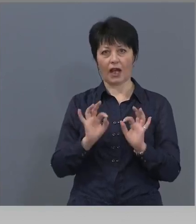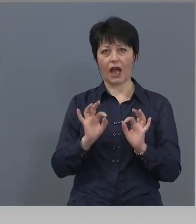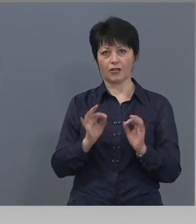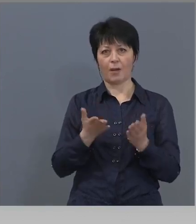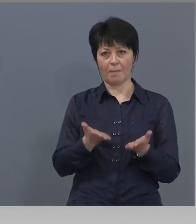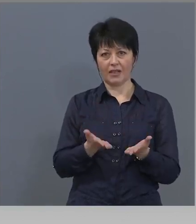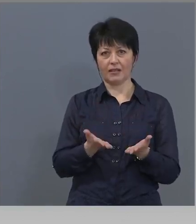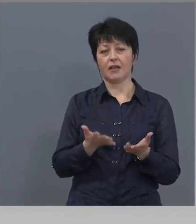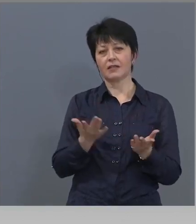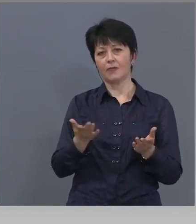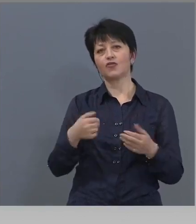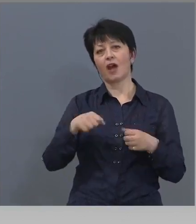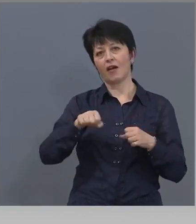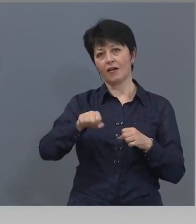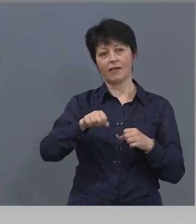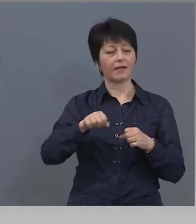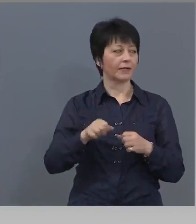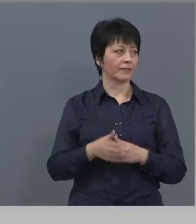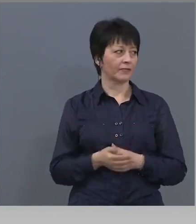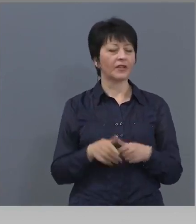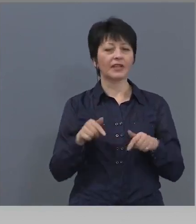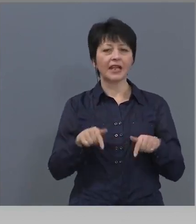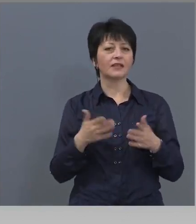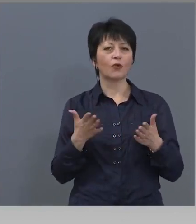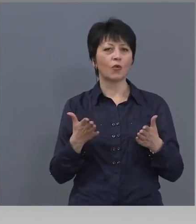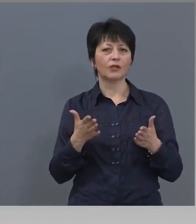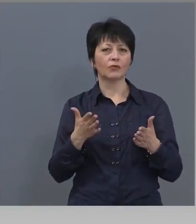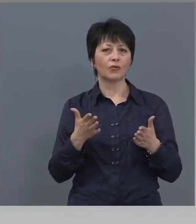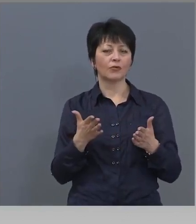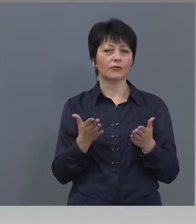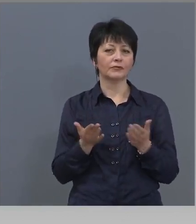изключение на тези, които имат